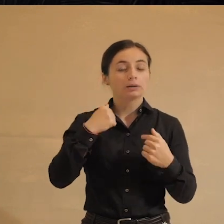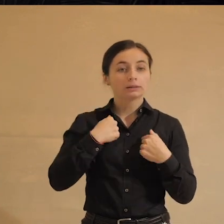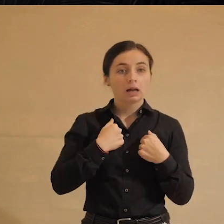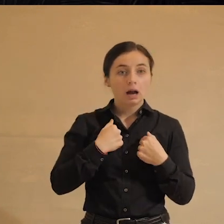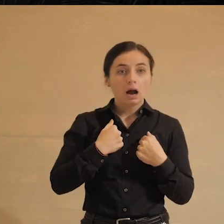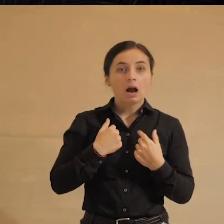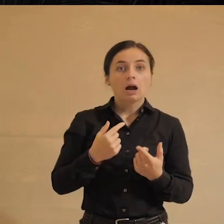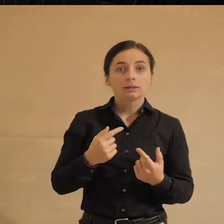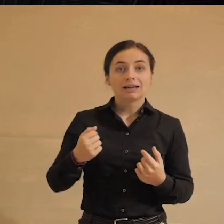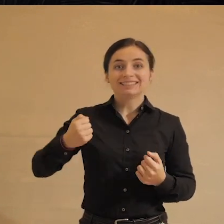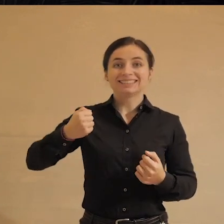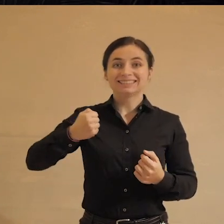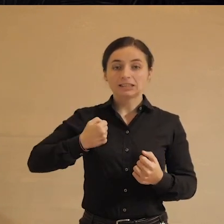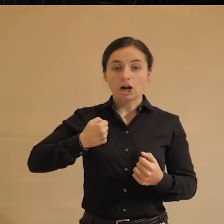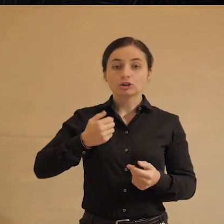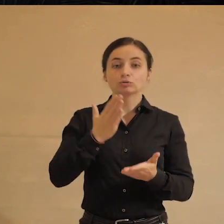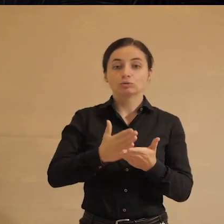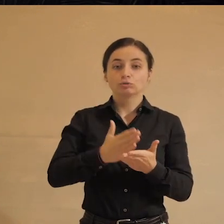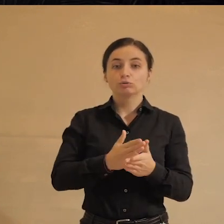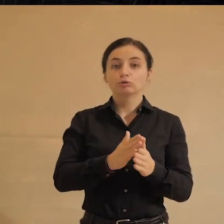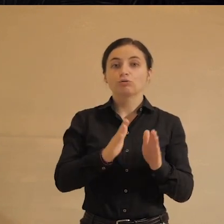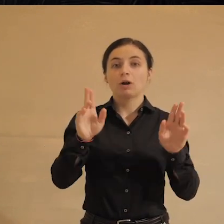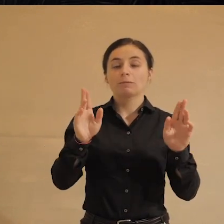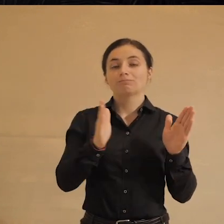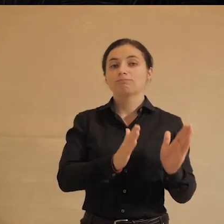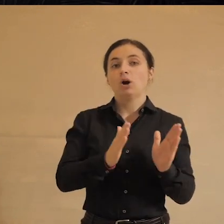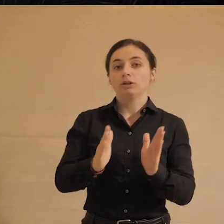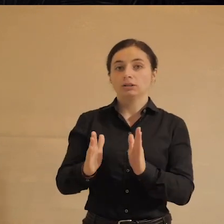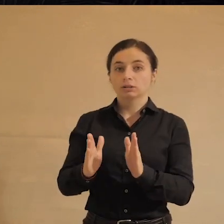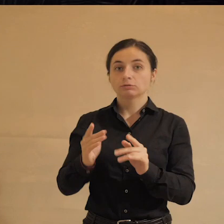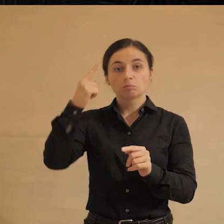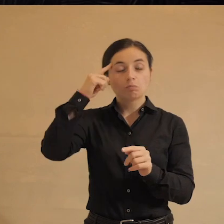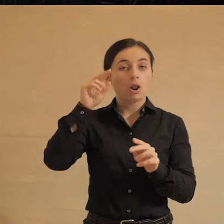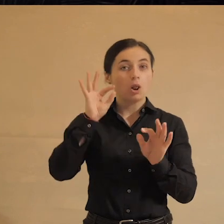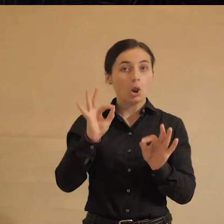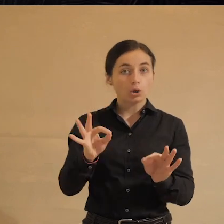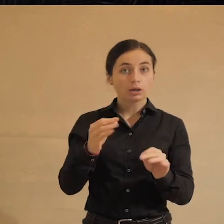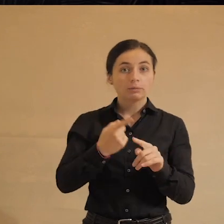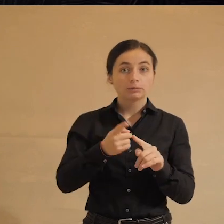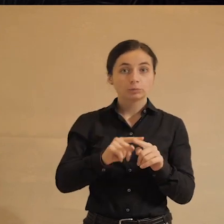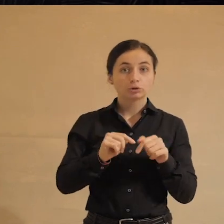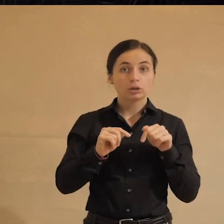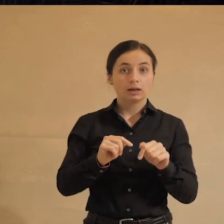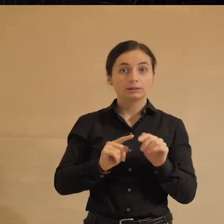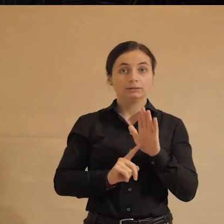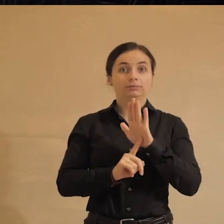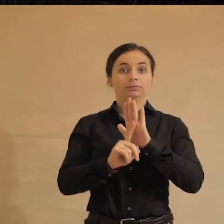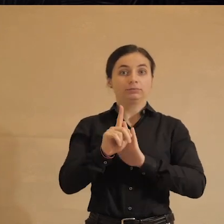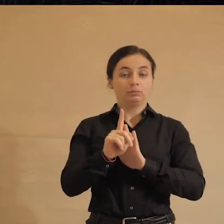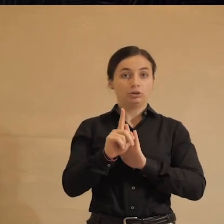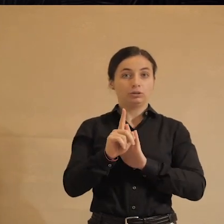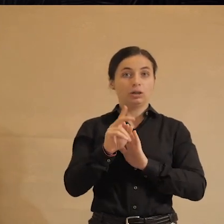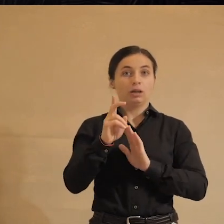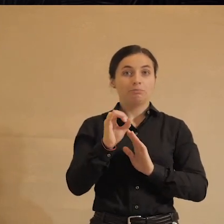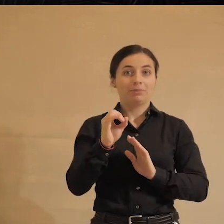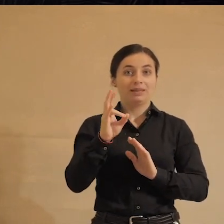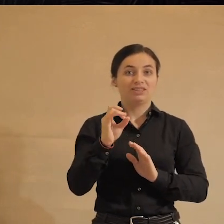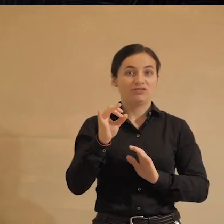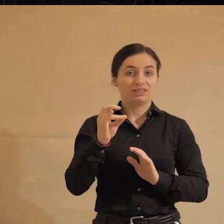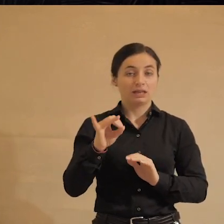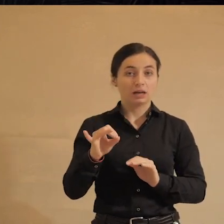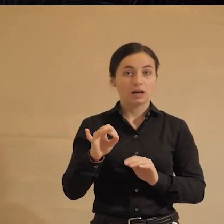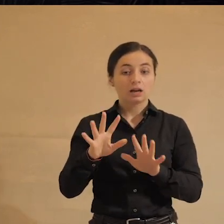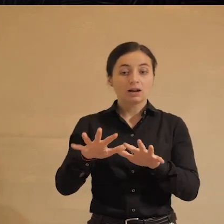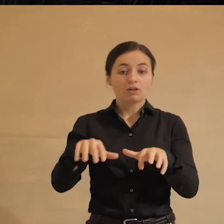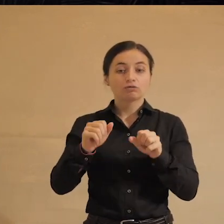теперь уже стражами существующего порядка? В чем была бы логика? Потому что они, в конце концов, бенефициары статус-кво, так же, как и государственное начальство.